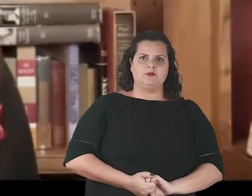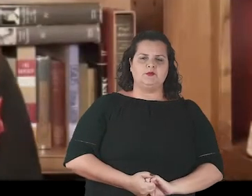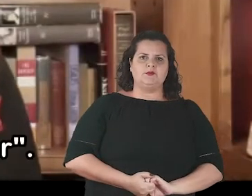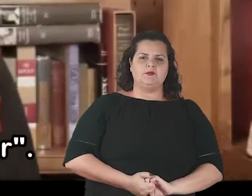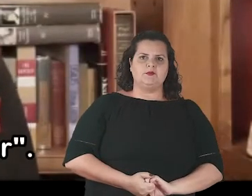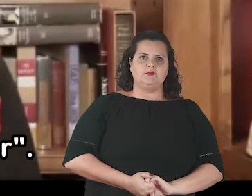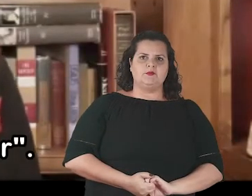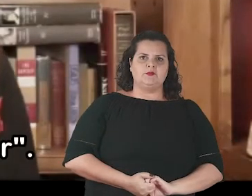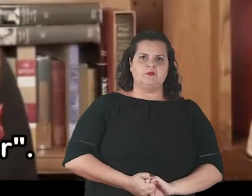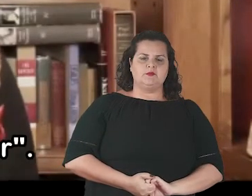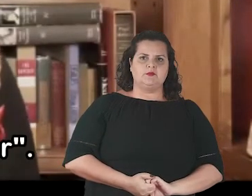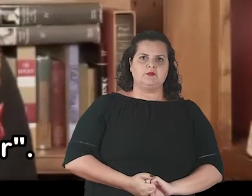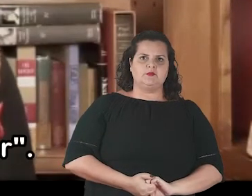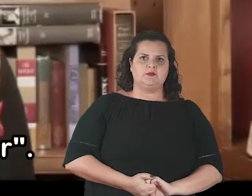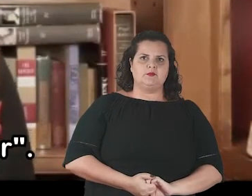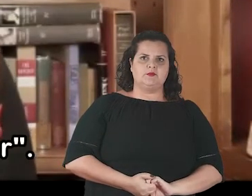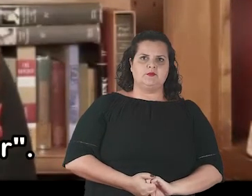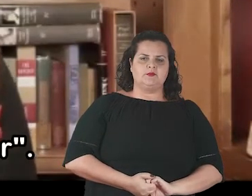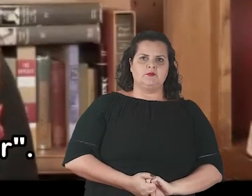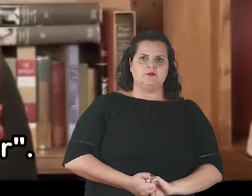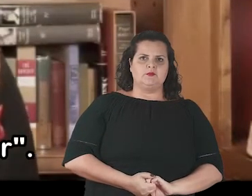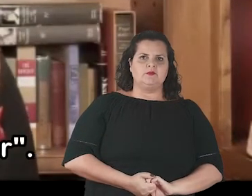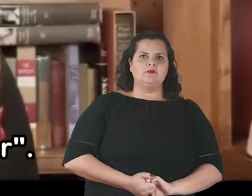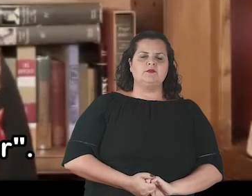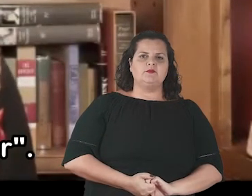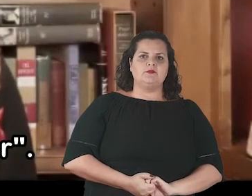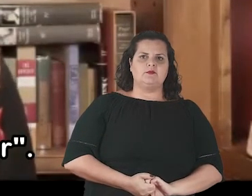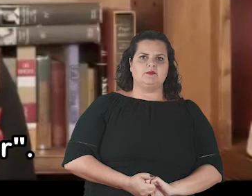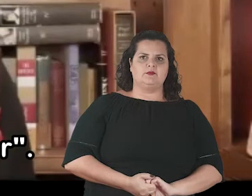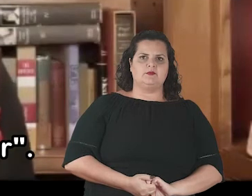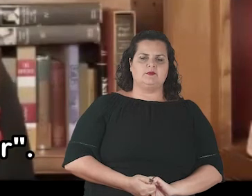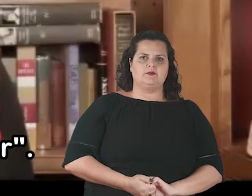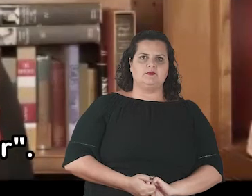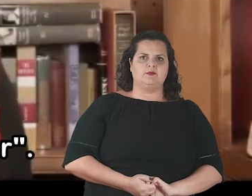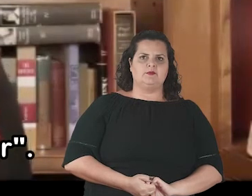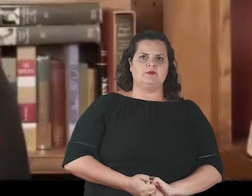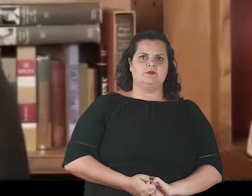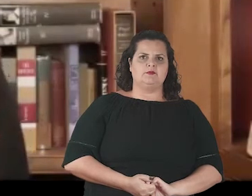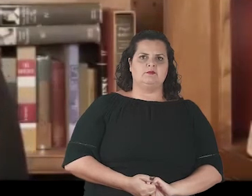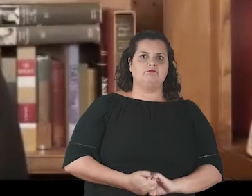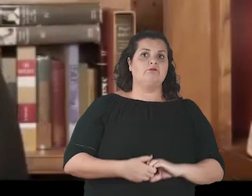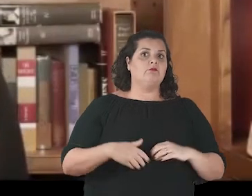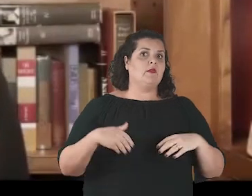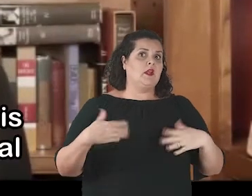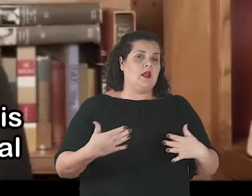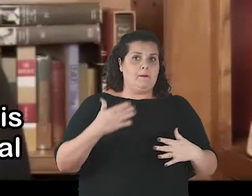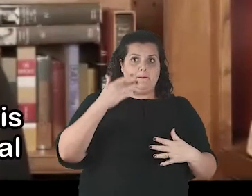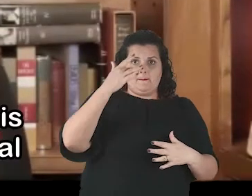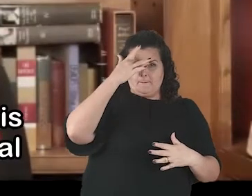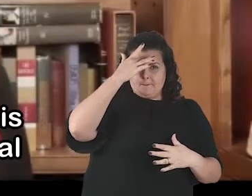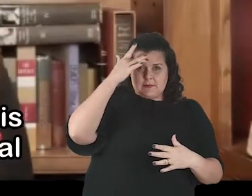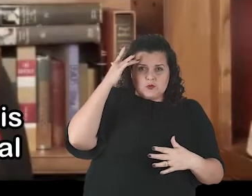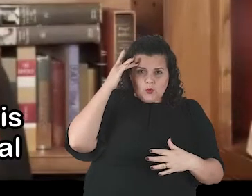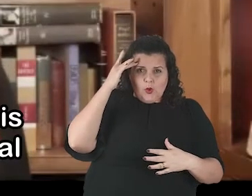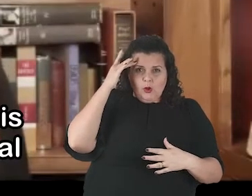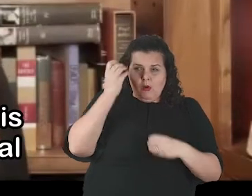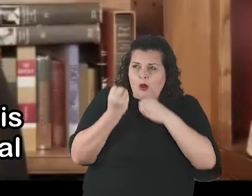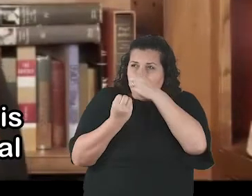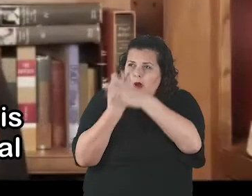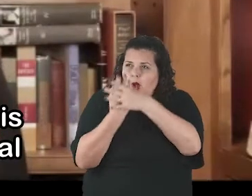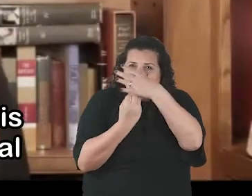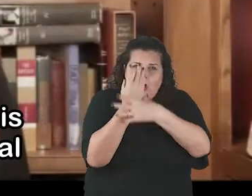and that businesses that businesses must comply, close quote. To the social media